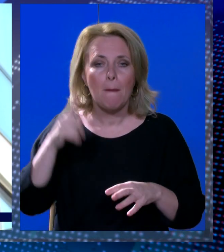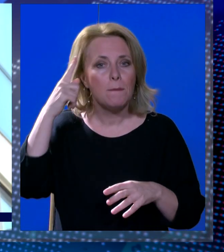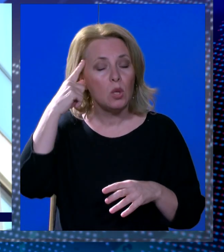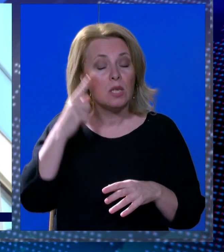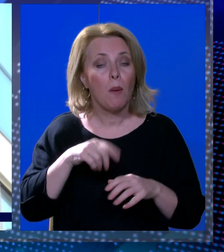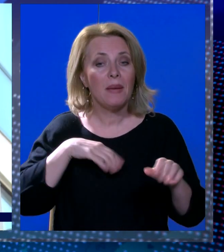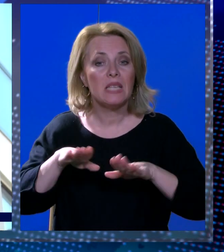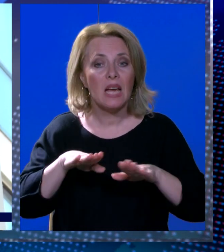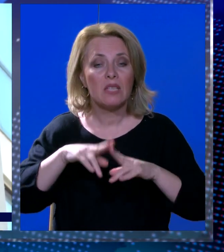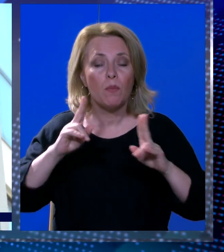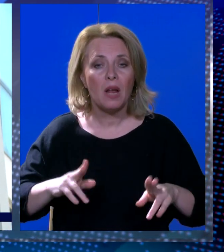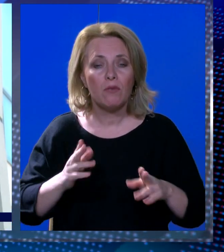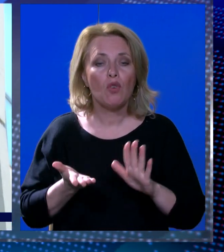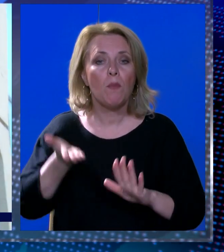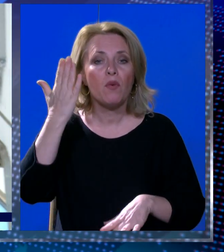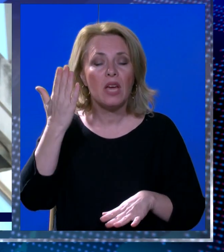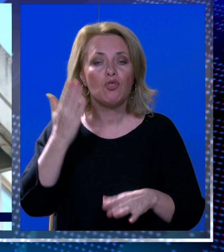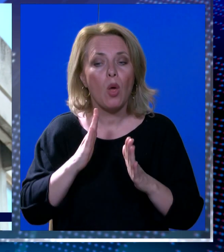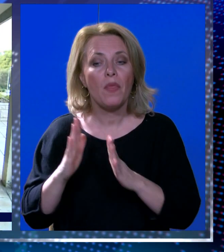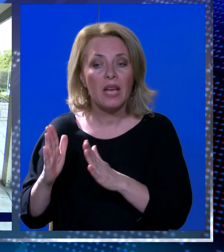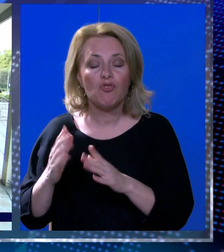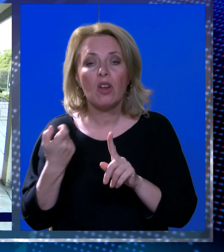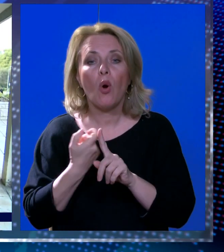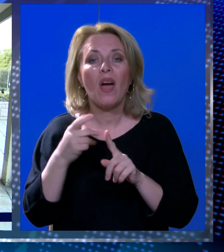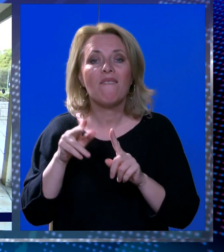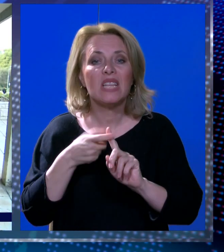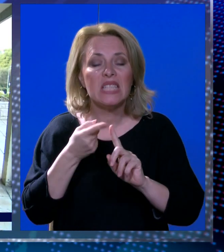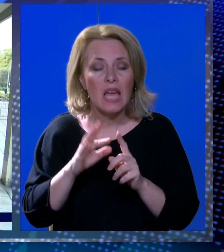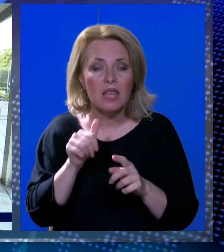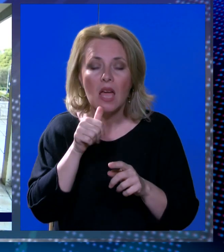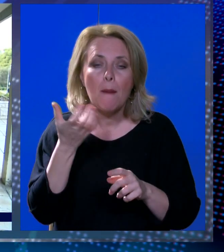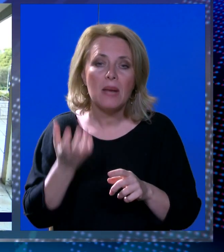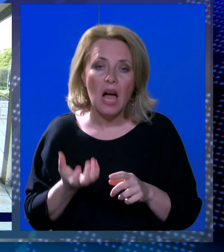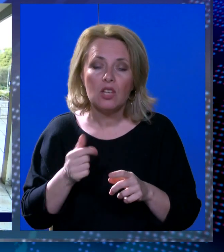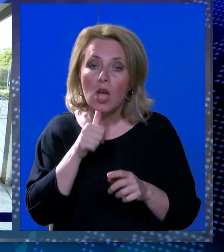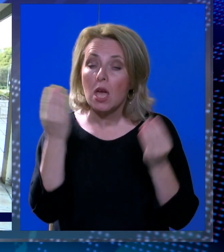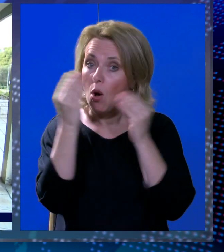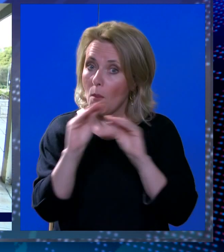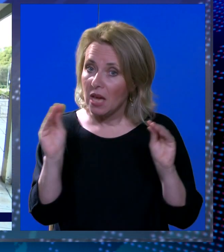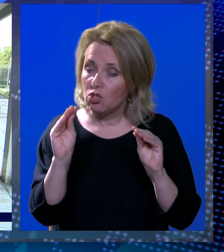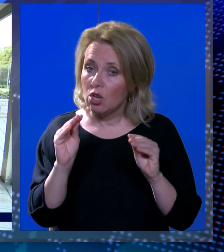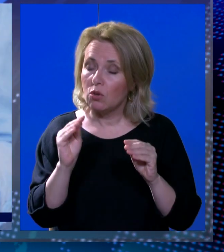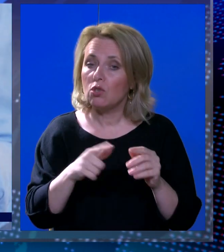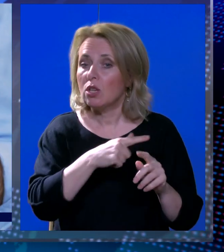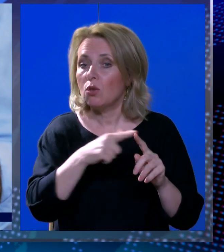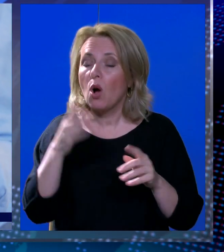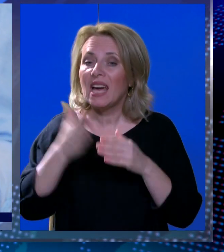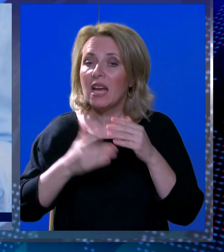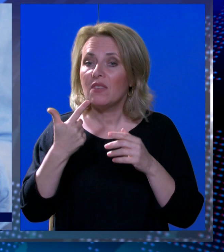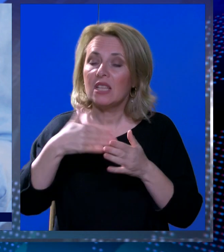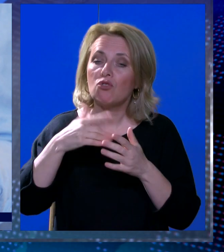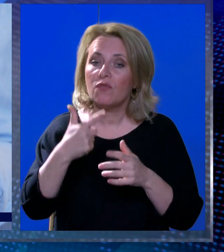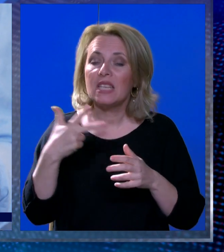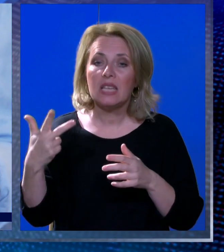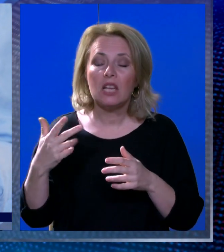Ministarstvo pravosuđa prošle godine povećalo određene koeficijente i plaćete im je obećano kako će do kraja 2023. biti donesen